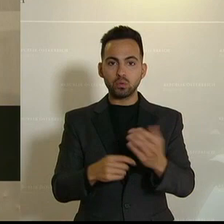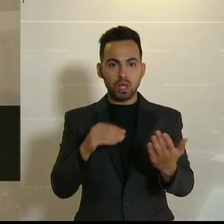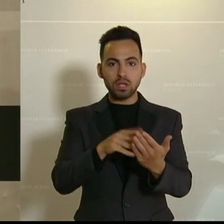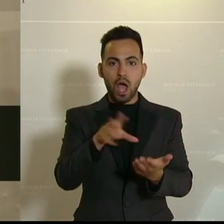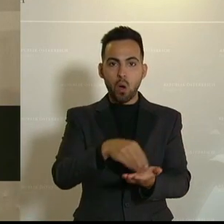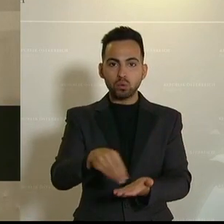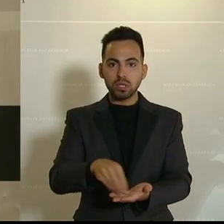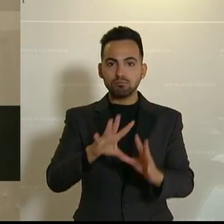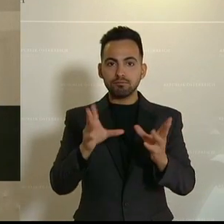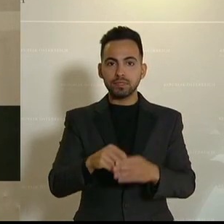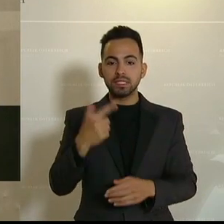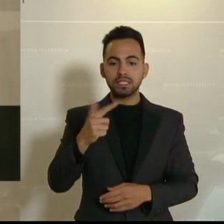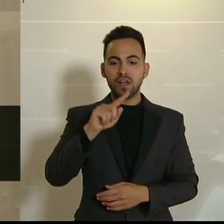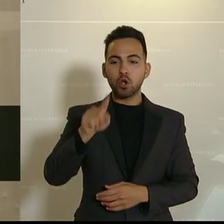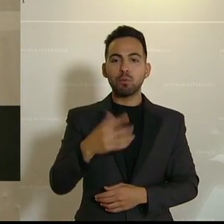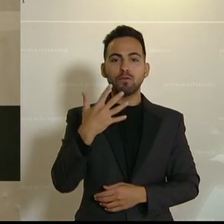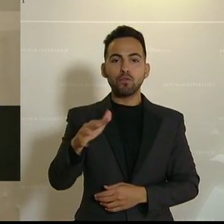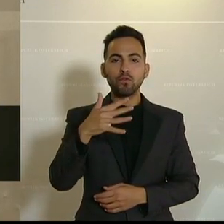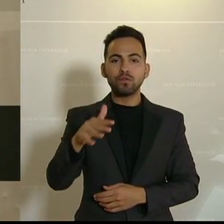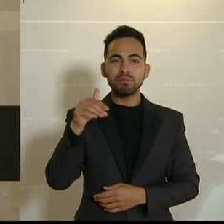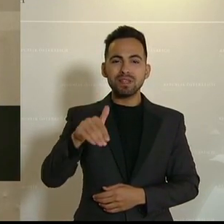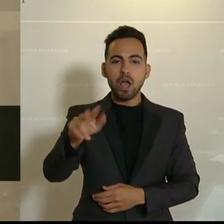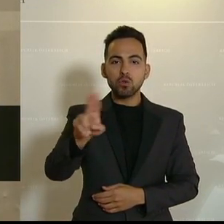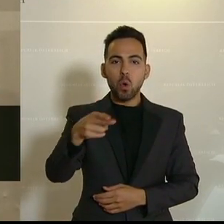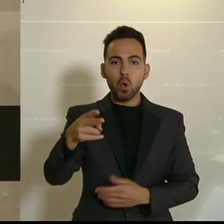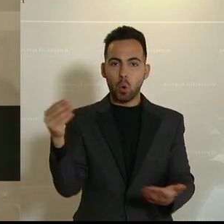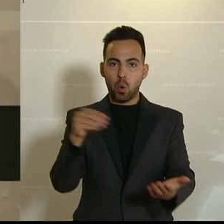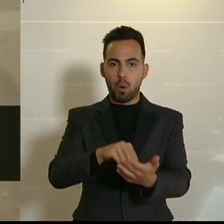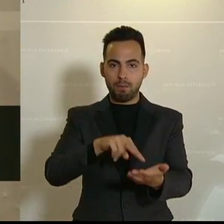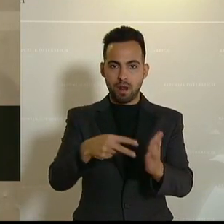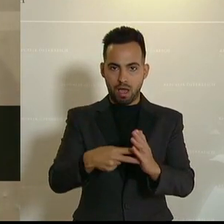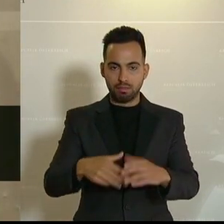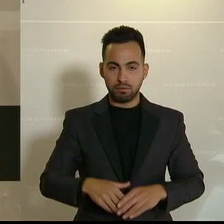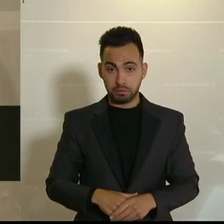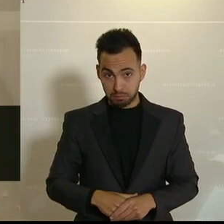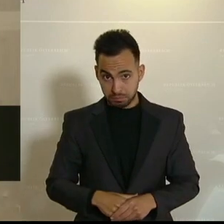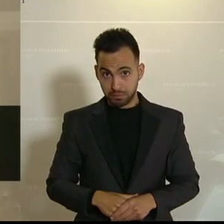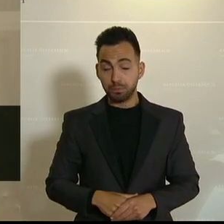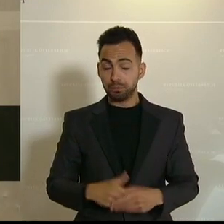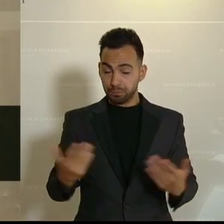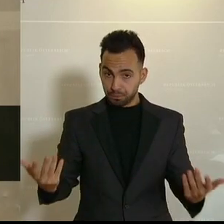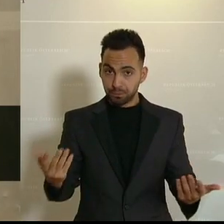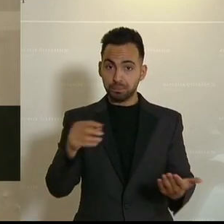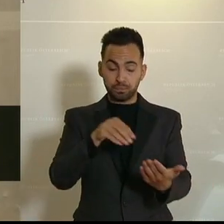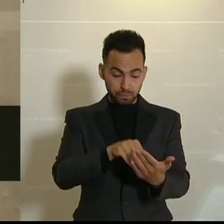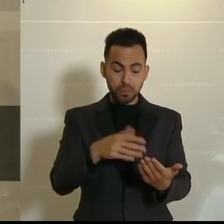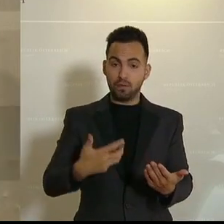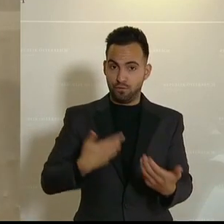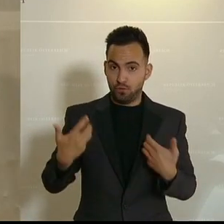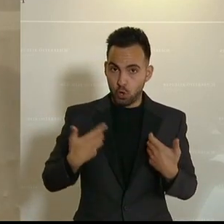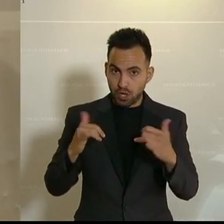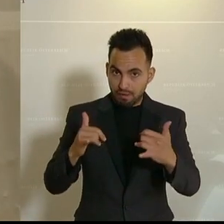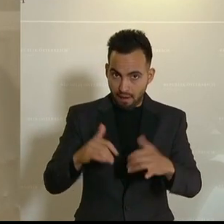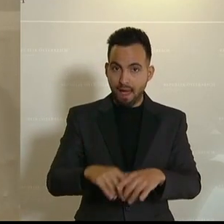Auszahlungen von 2,55 Milliarden Euro vor. Das ist einmal grundsätzlich erfreulich,